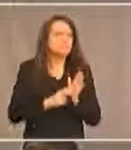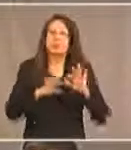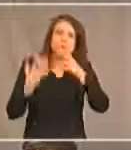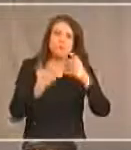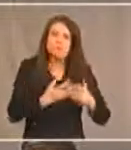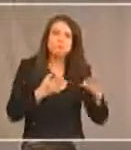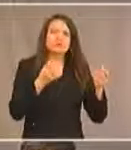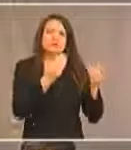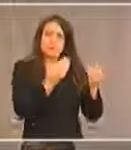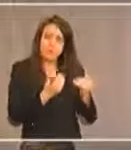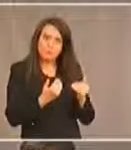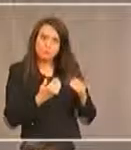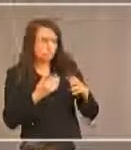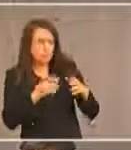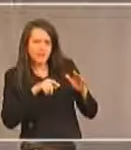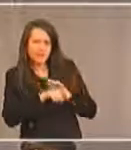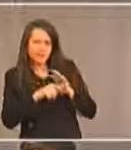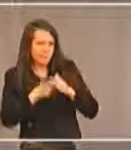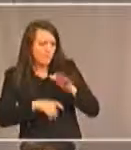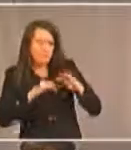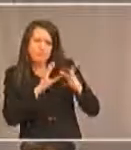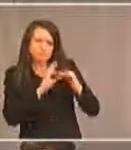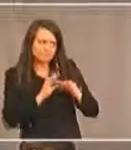pour ceux qui sont admissibles au crédit d'impôt.